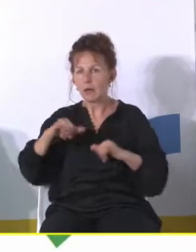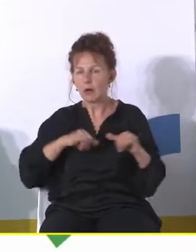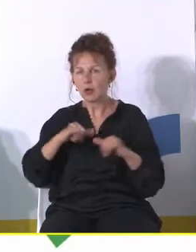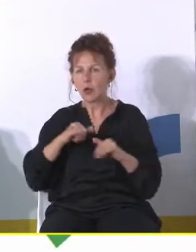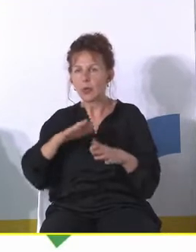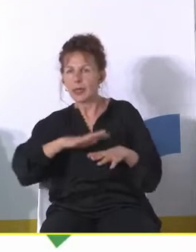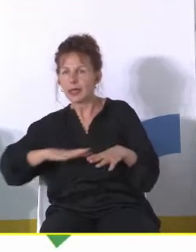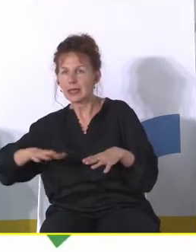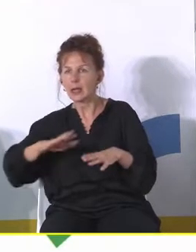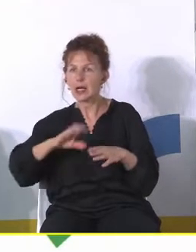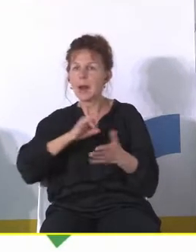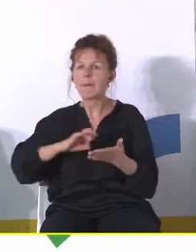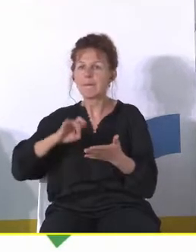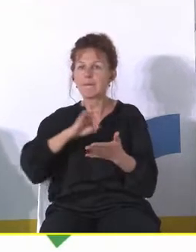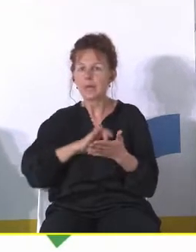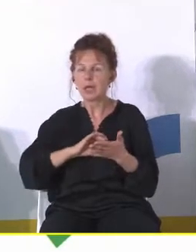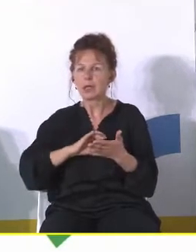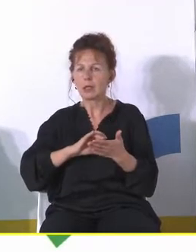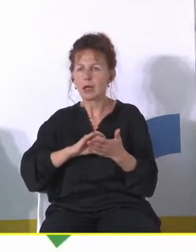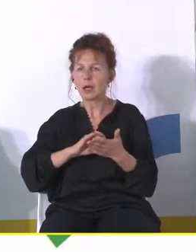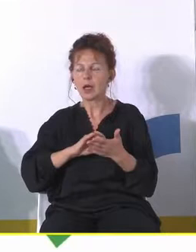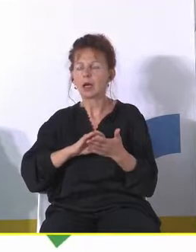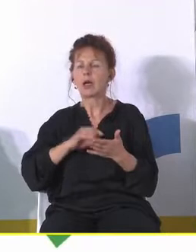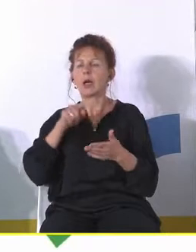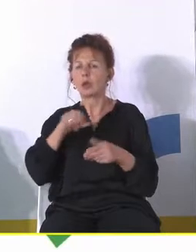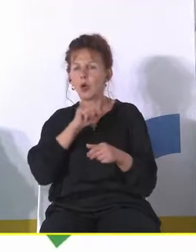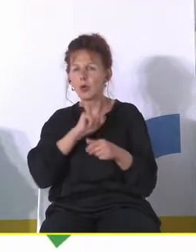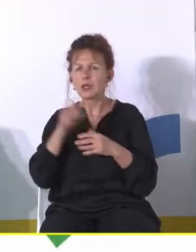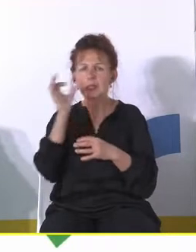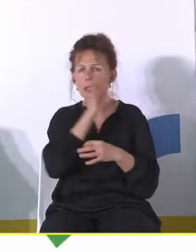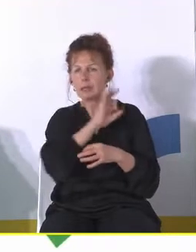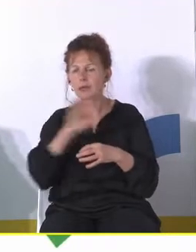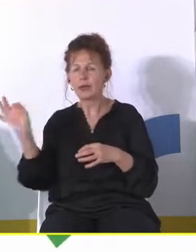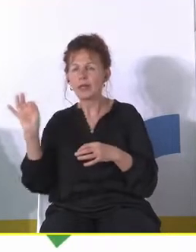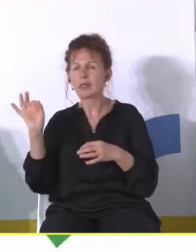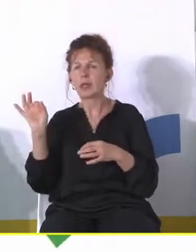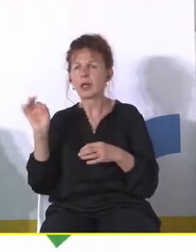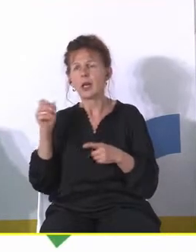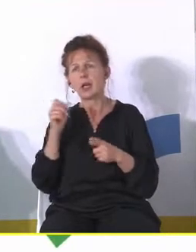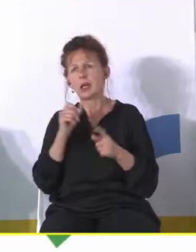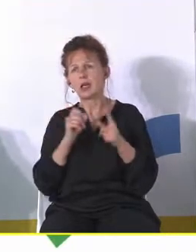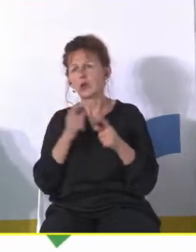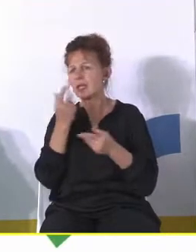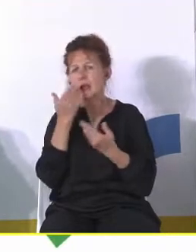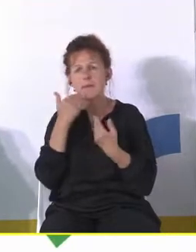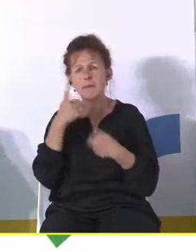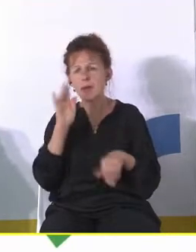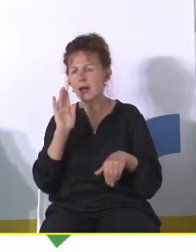gminnym, teraz się nazywam od jakiegoś czasu, to jest taki specyficzny, niektórzy uważają, że to jest najbardziej